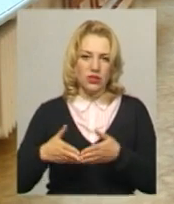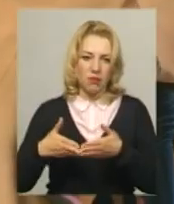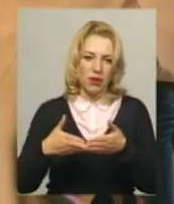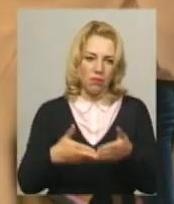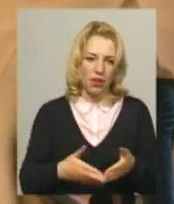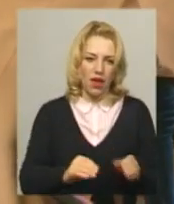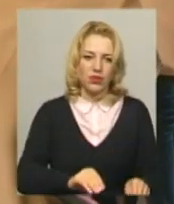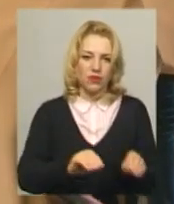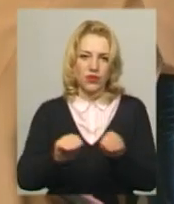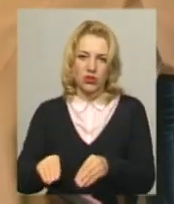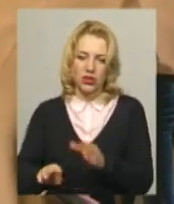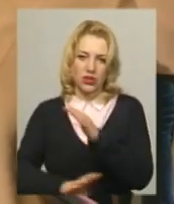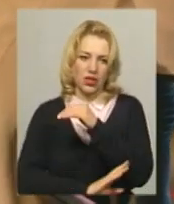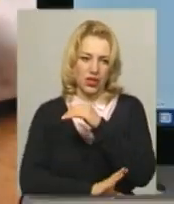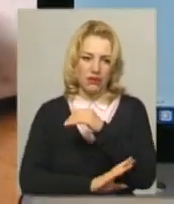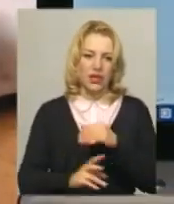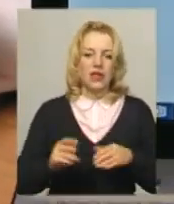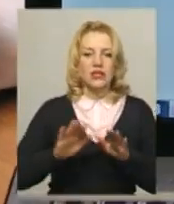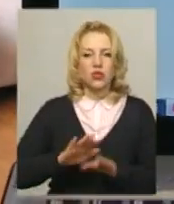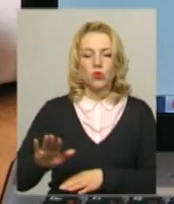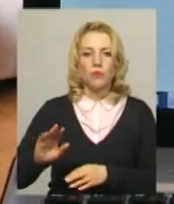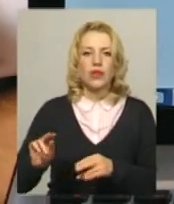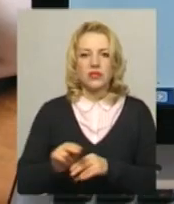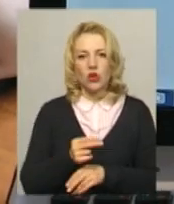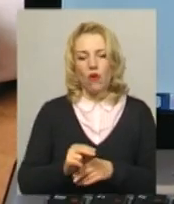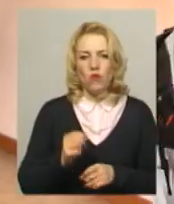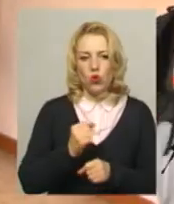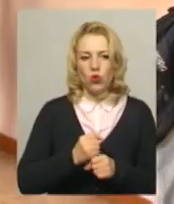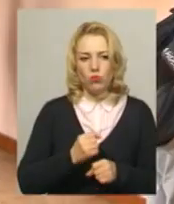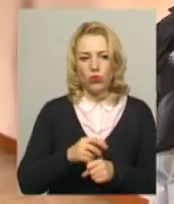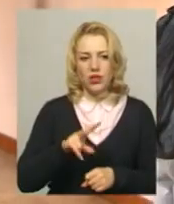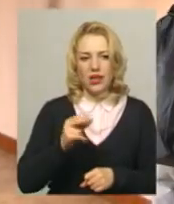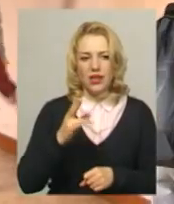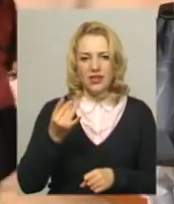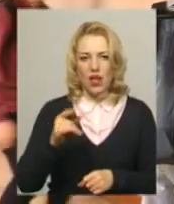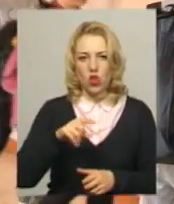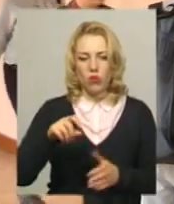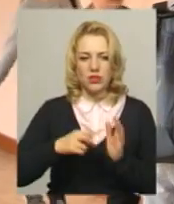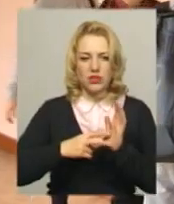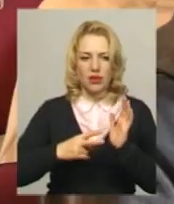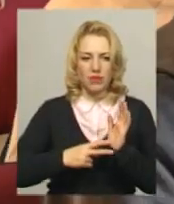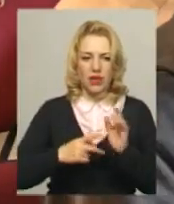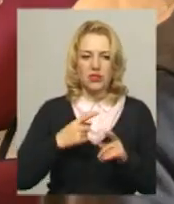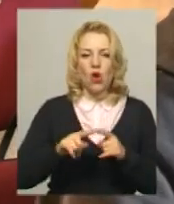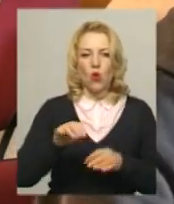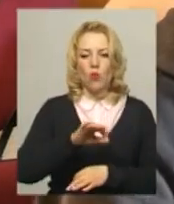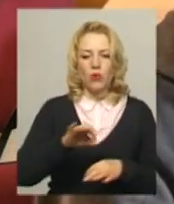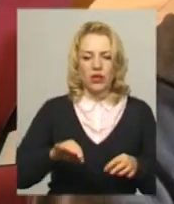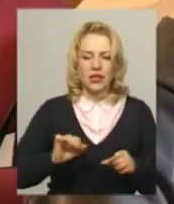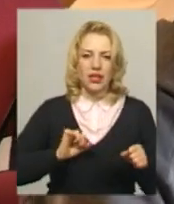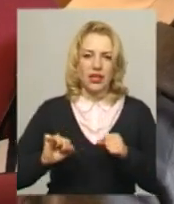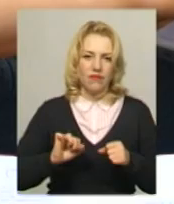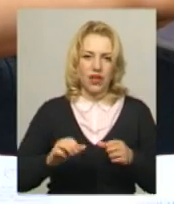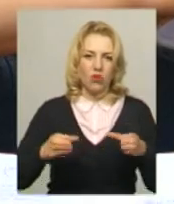дерев. Заступник з виховної роботи директора Хмельницького ліцею номер 17 Алла Шпилюк у проєкті керівник команди, що врятує світ.